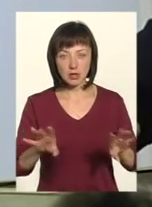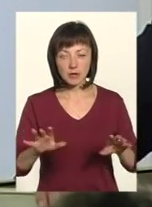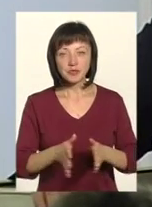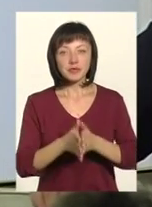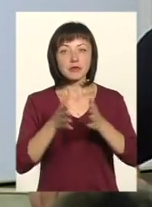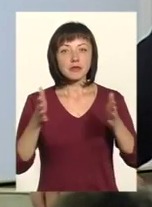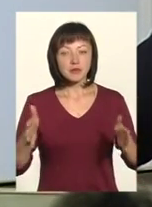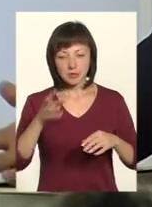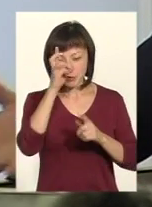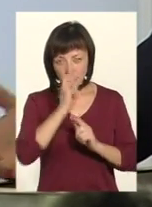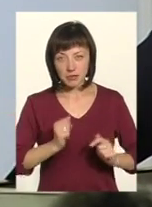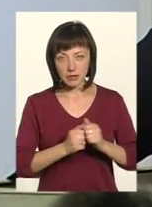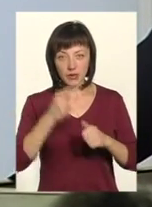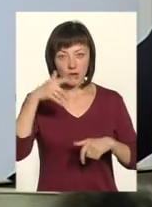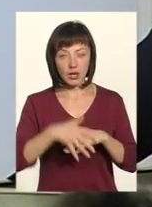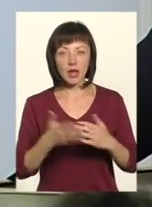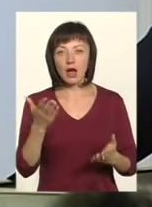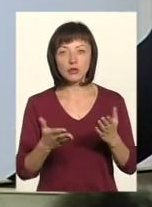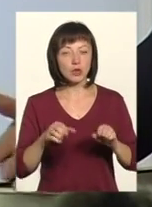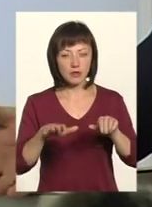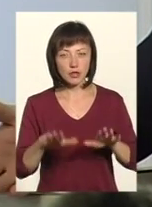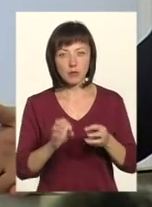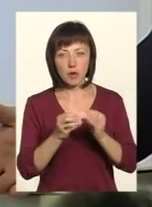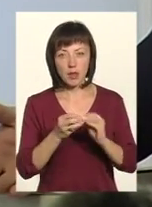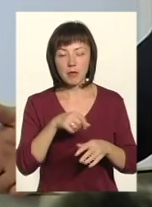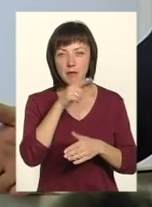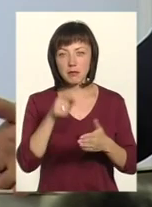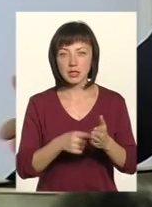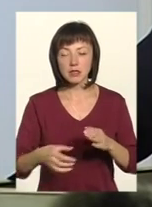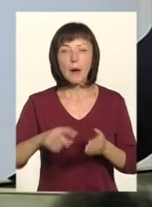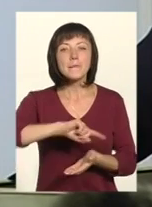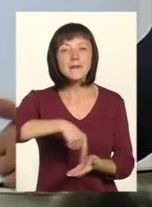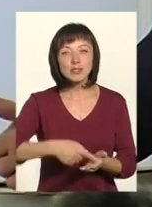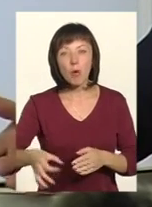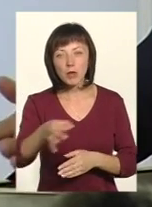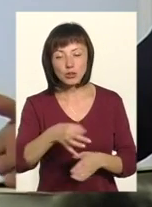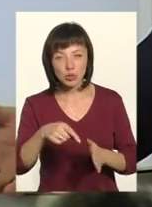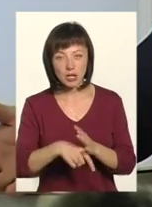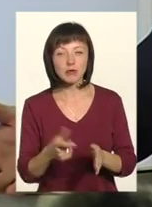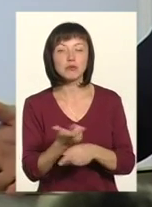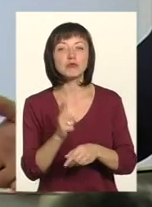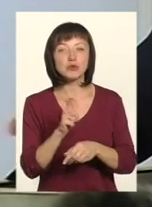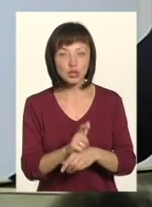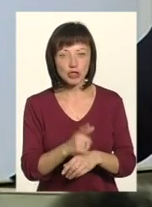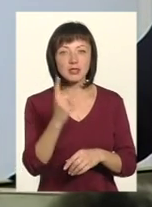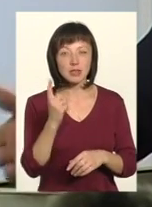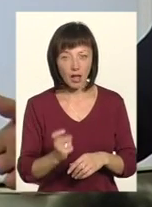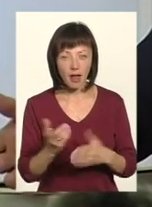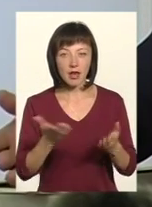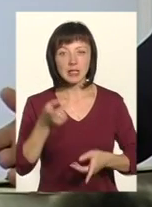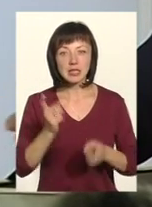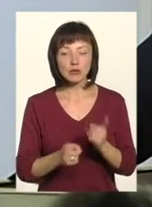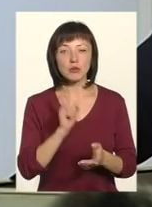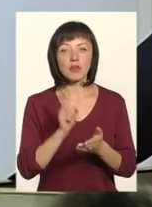масштабі держави ми розуміємо, що якщо не вирішити проблему міста обласного значення, то їх набагато більше, їх більше ста, які